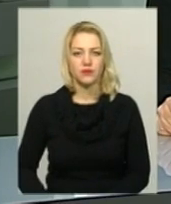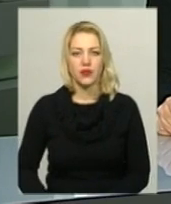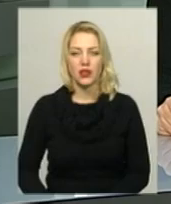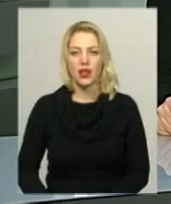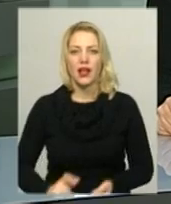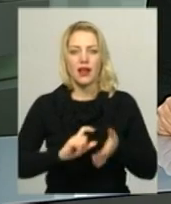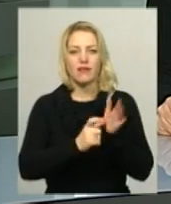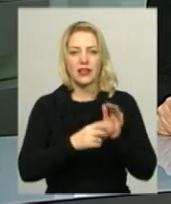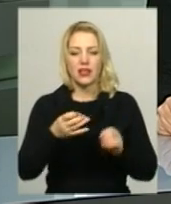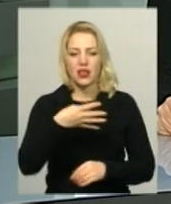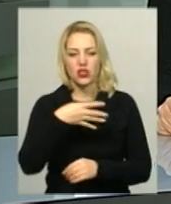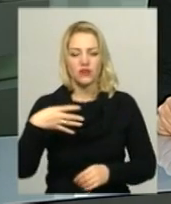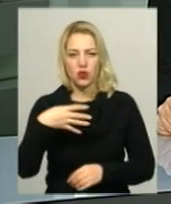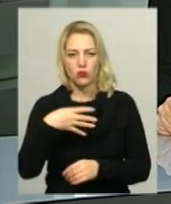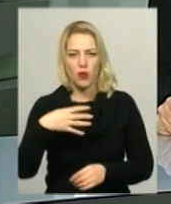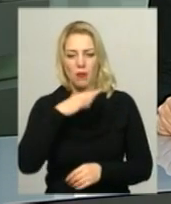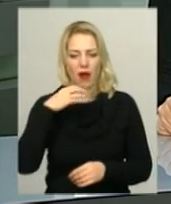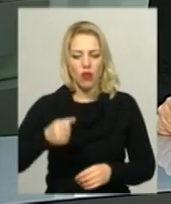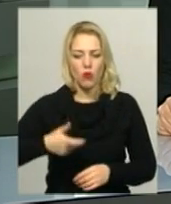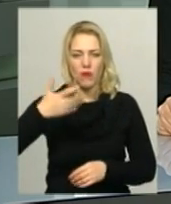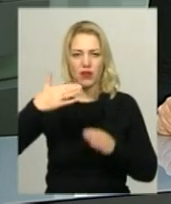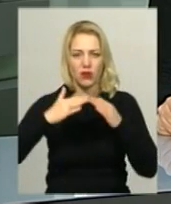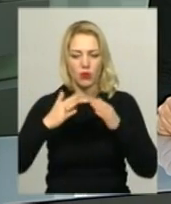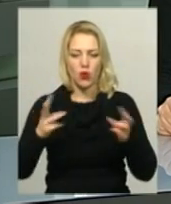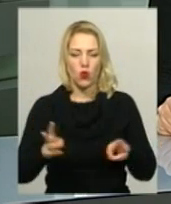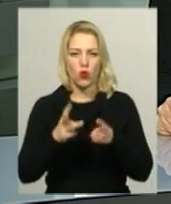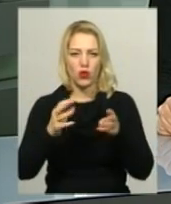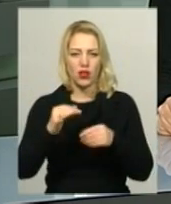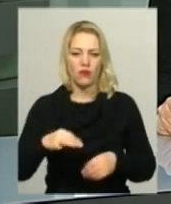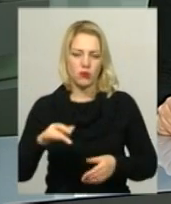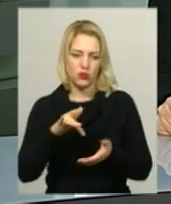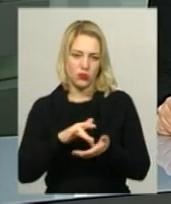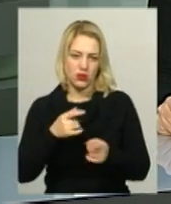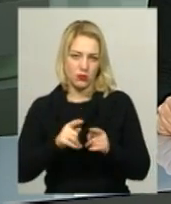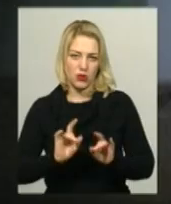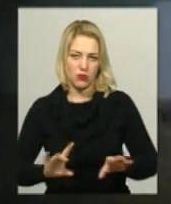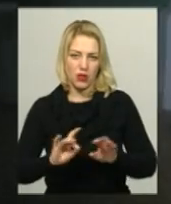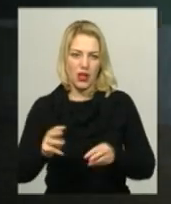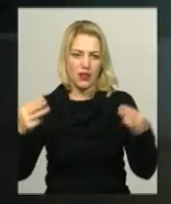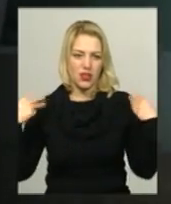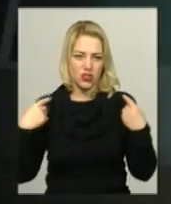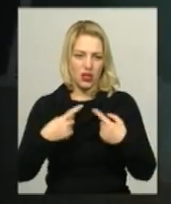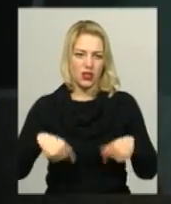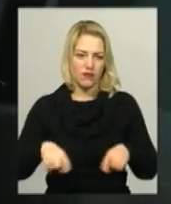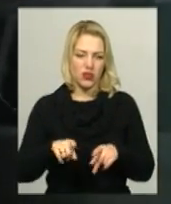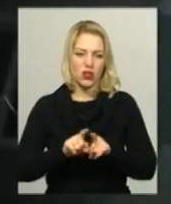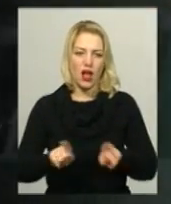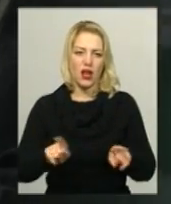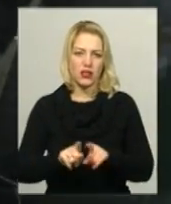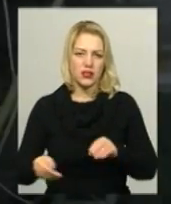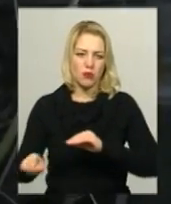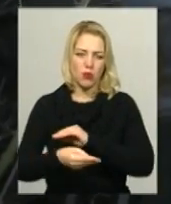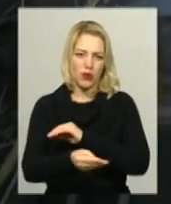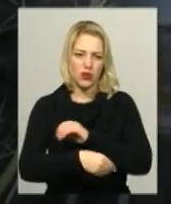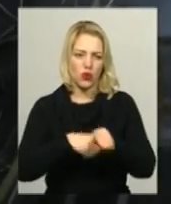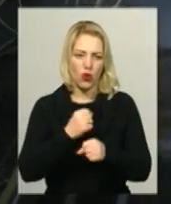Квартира на четвертому поверсі багатоповерхівки горіла сьогодні в обласному центрі. І про це повідомив начальник відділу агітаційно-пропагандистської